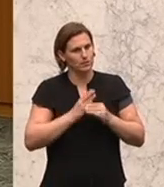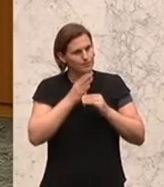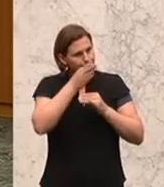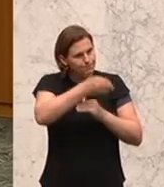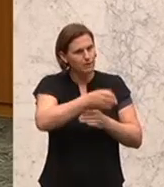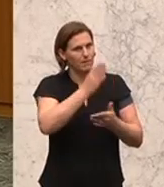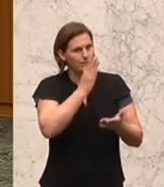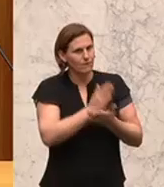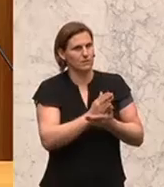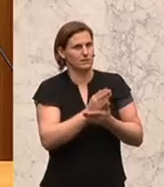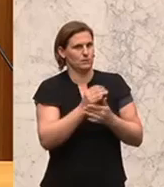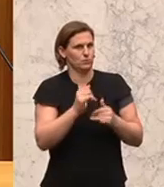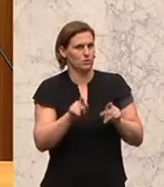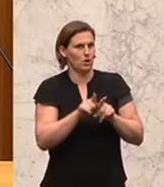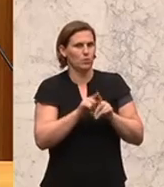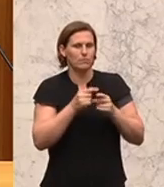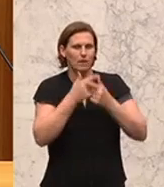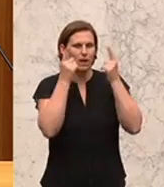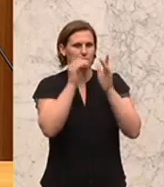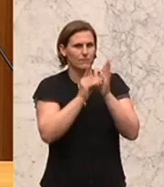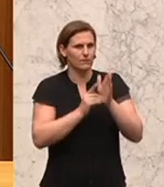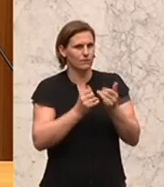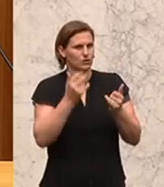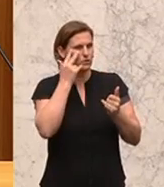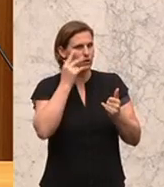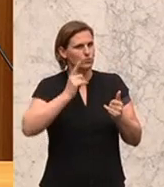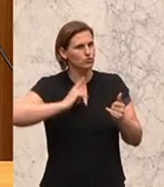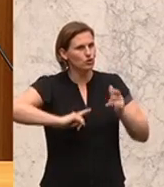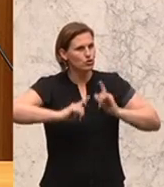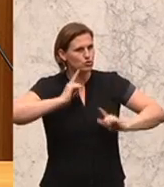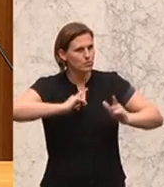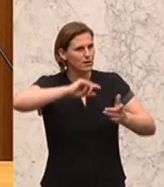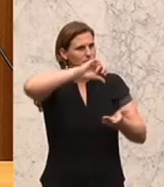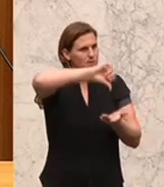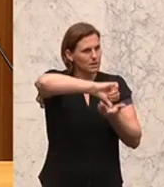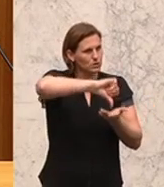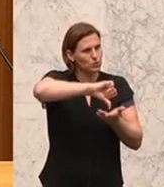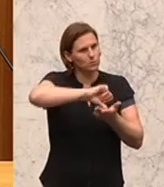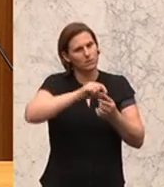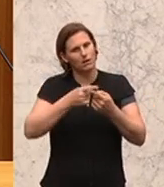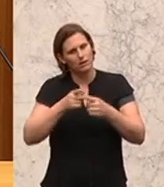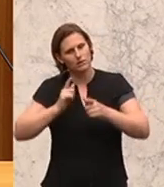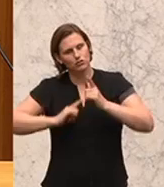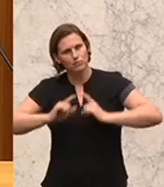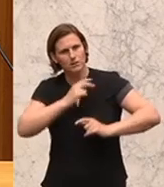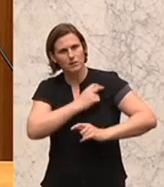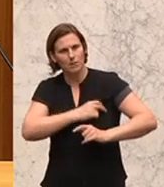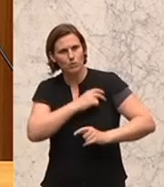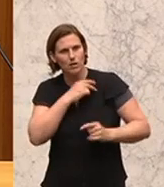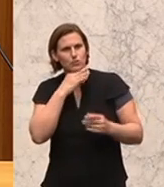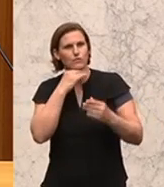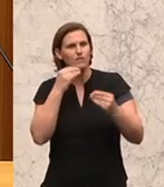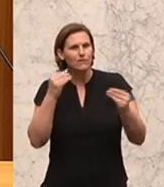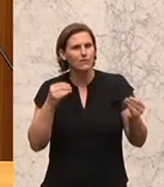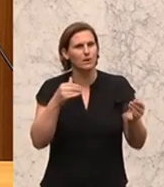ein Schmerzzentrum im Vergleich zu einer Schmerzambulanz und wie viele solche Einrichtungen brauchen wir und